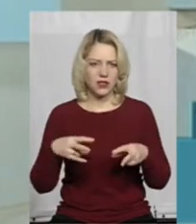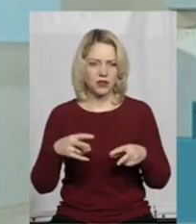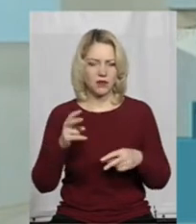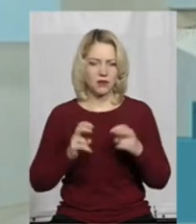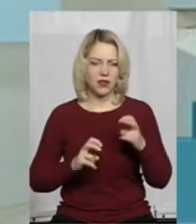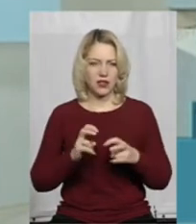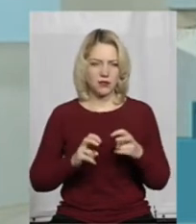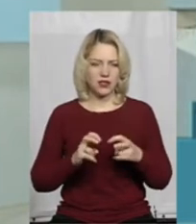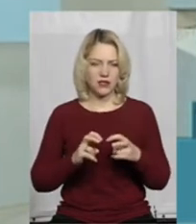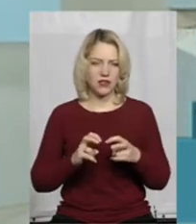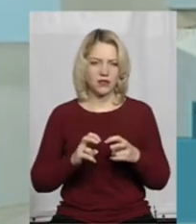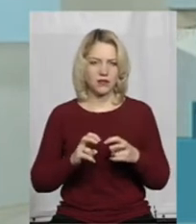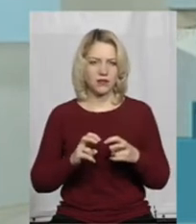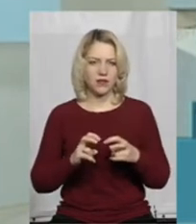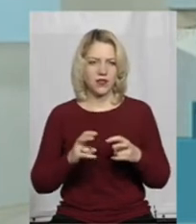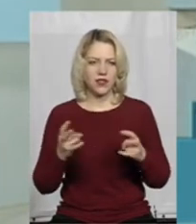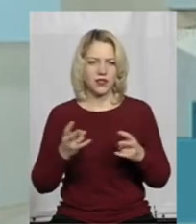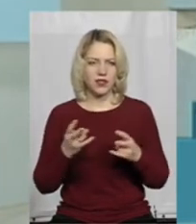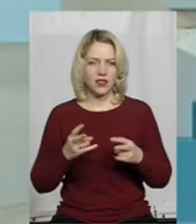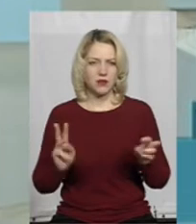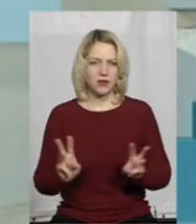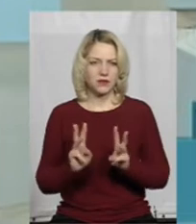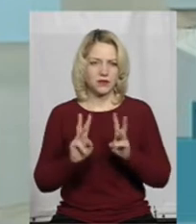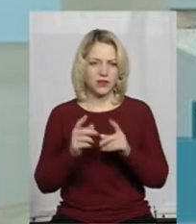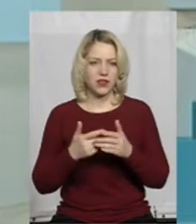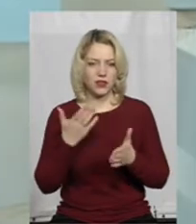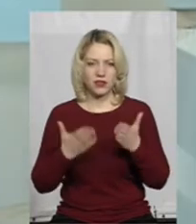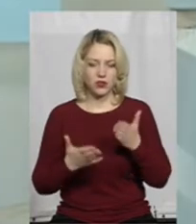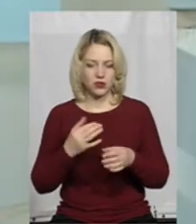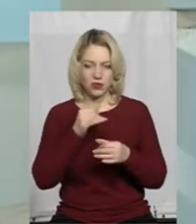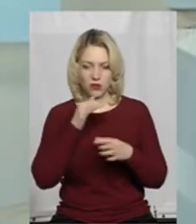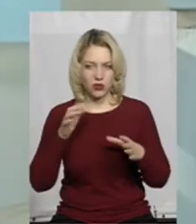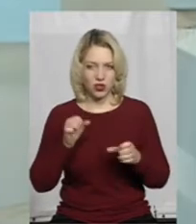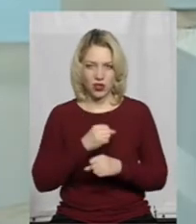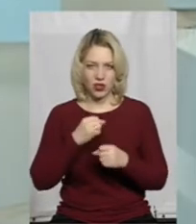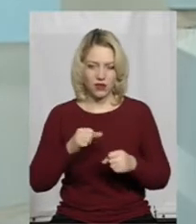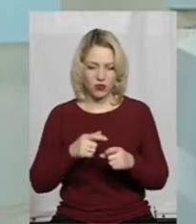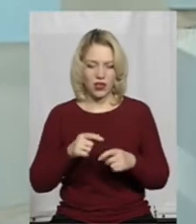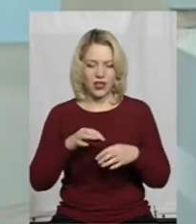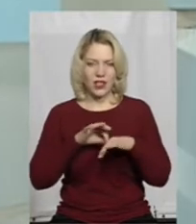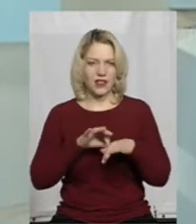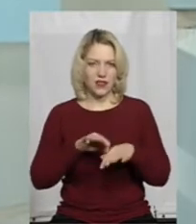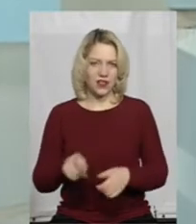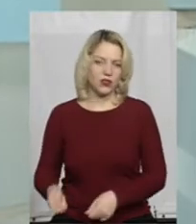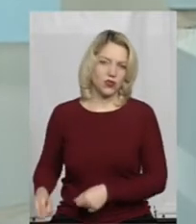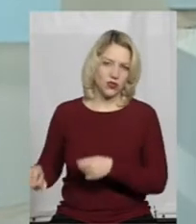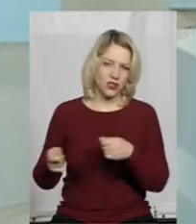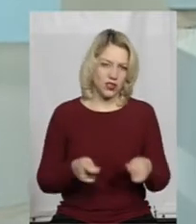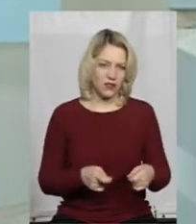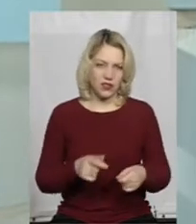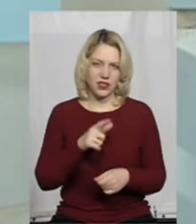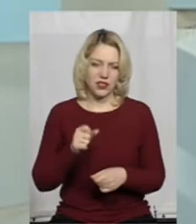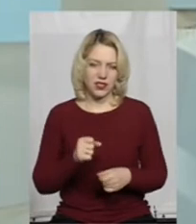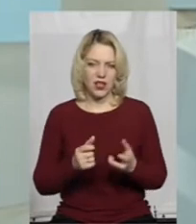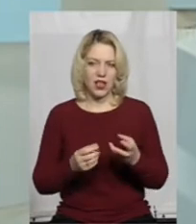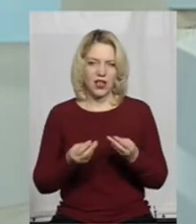підприємстві, тобто санутильзавод. В разі, якщо неможливо доставити тварину туди, за рахунок власника,